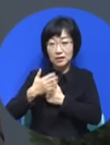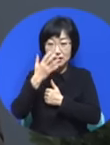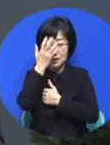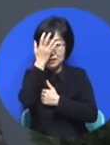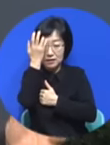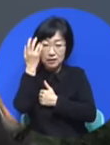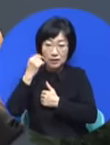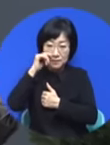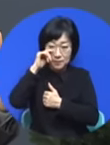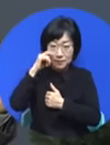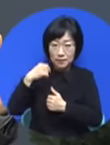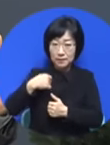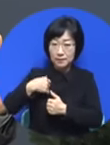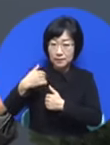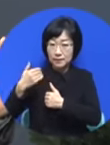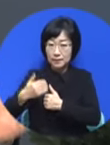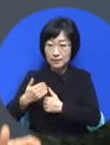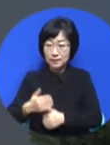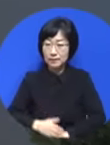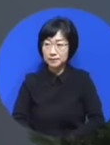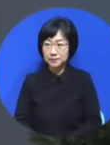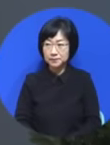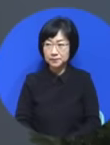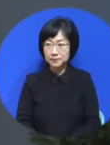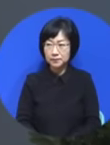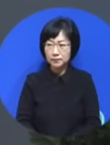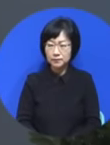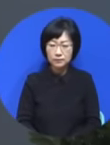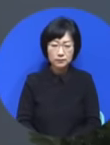많은 사람들 일하려고 하는데 일을 할 수가 없다.